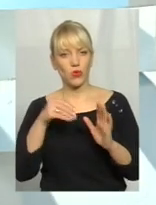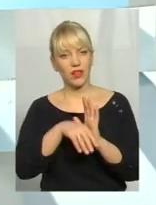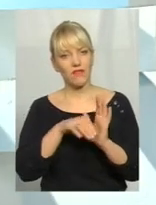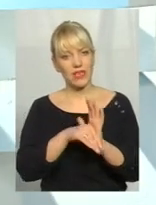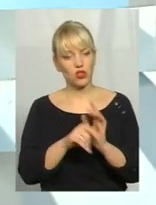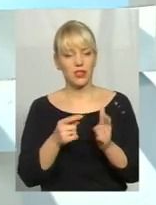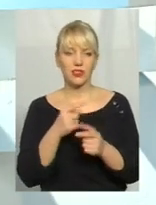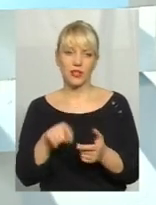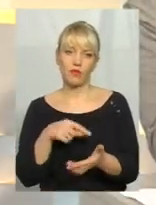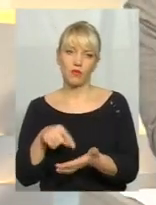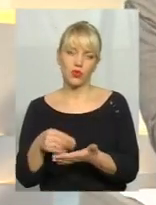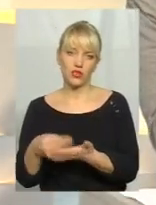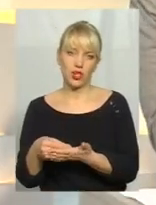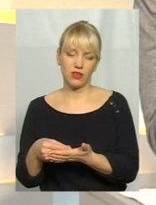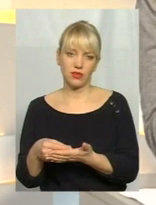міського бюджету?